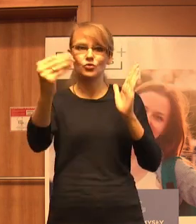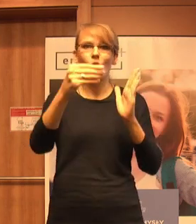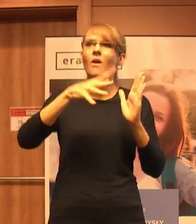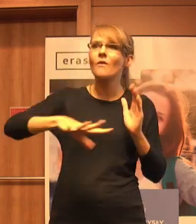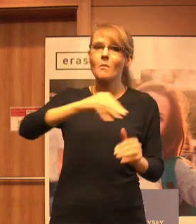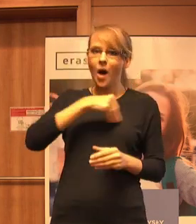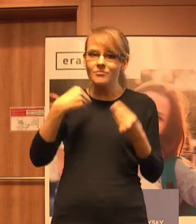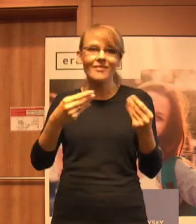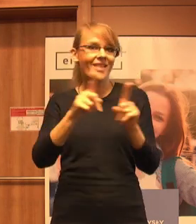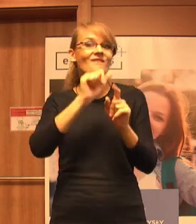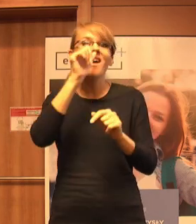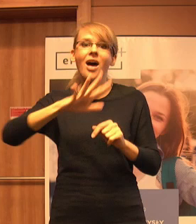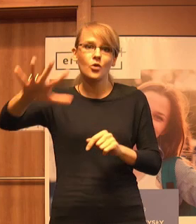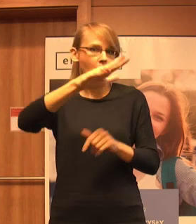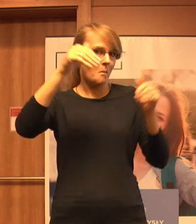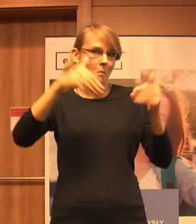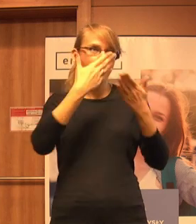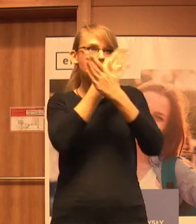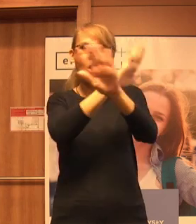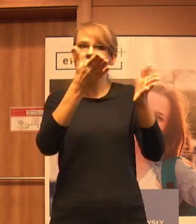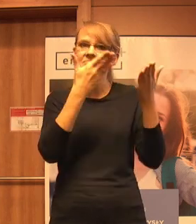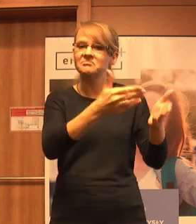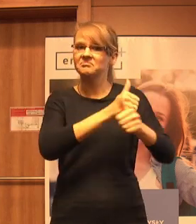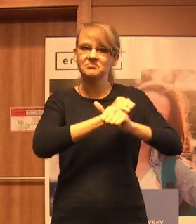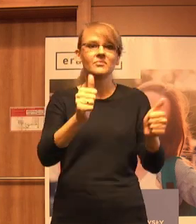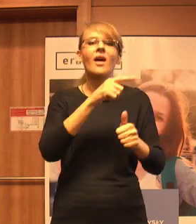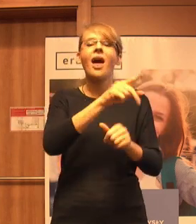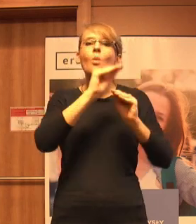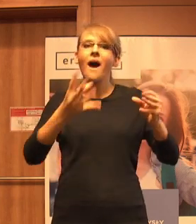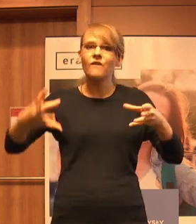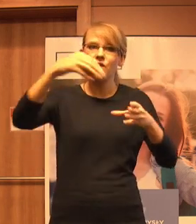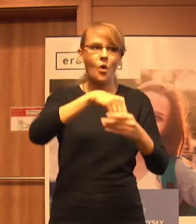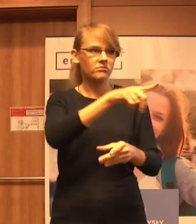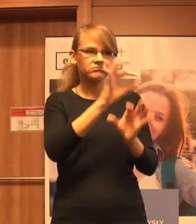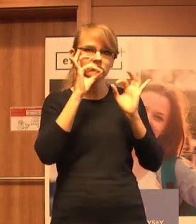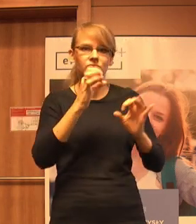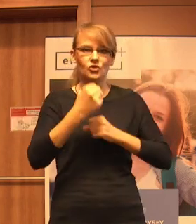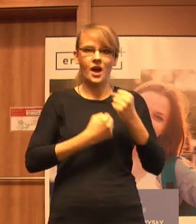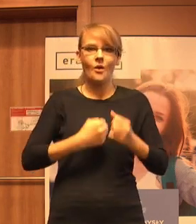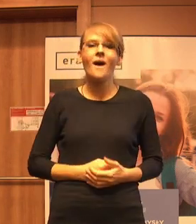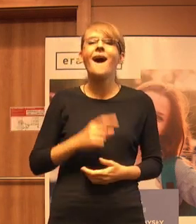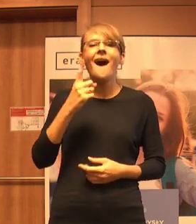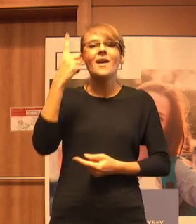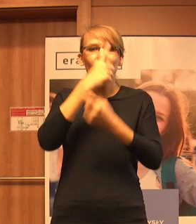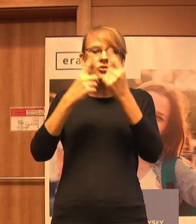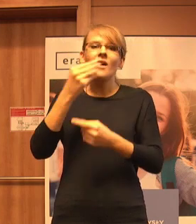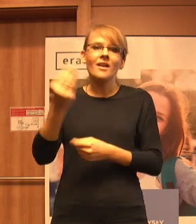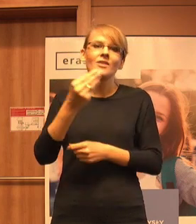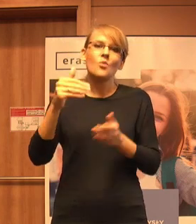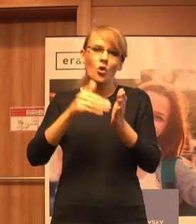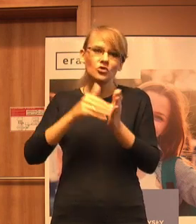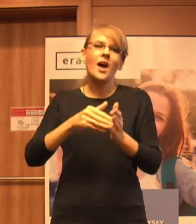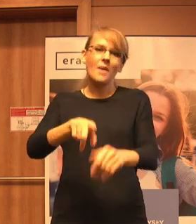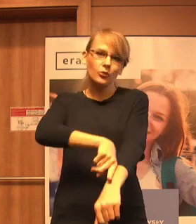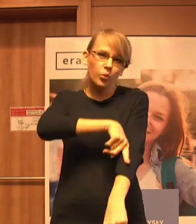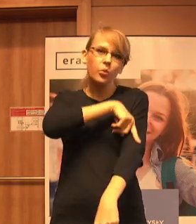Europie, jak działa edukacja włączająca. Ale myślę, że jeszcze długa droga przed nami, jak zawsze,